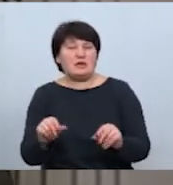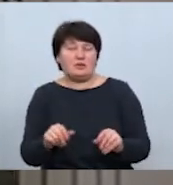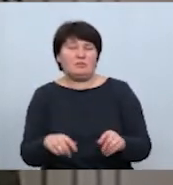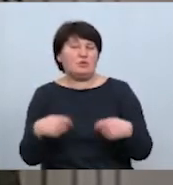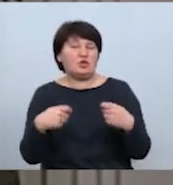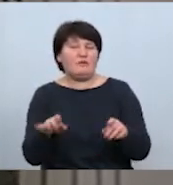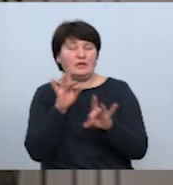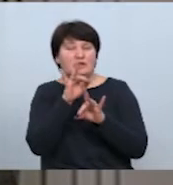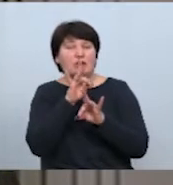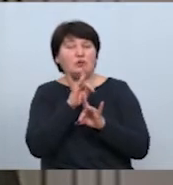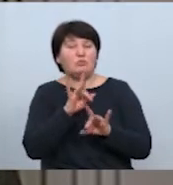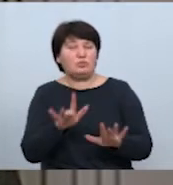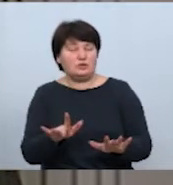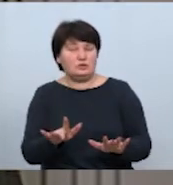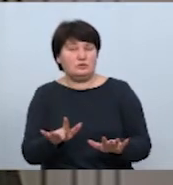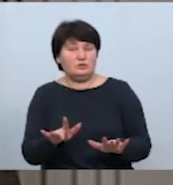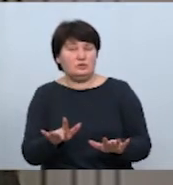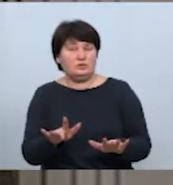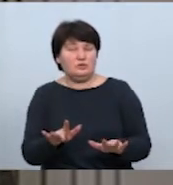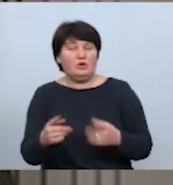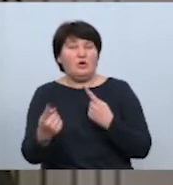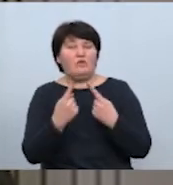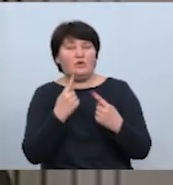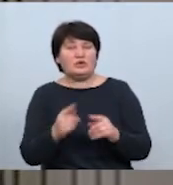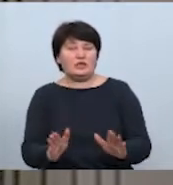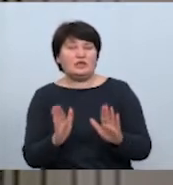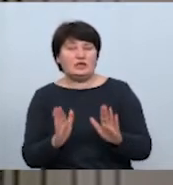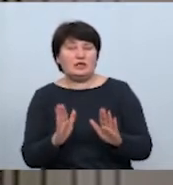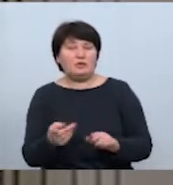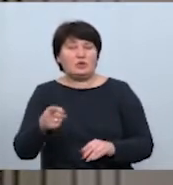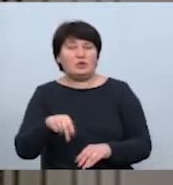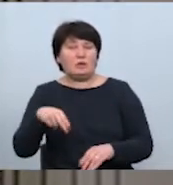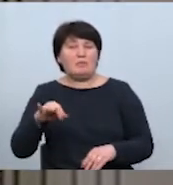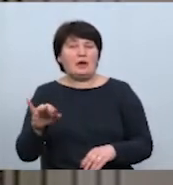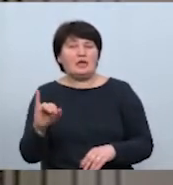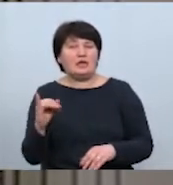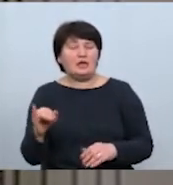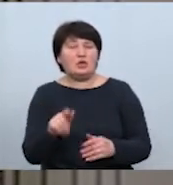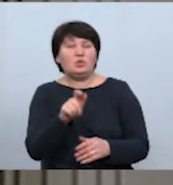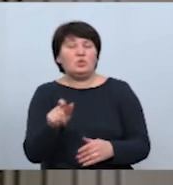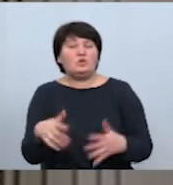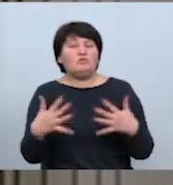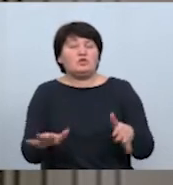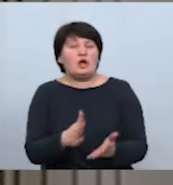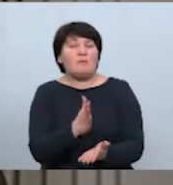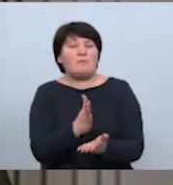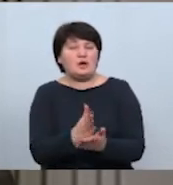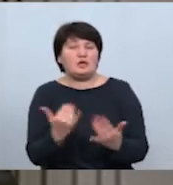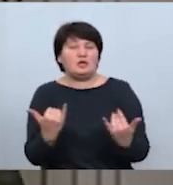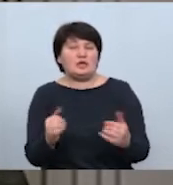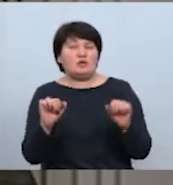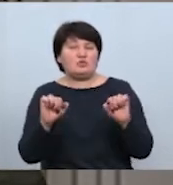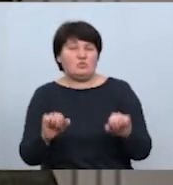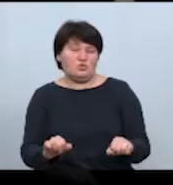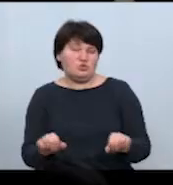не буде. Мова йде виключно про ті паї, які люди вже мають, і вони зараз можуть іми вільно